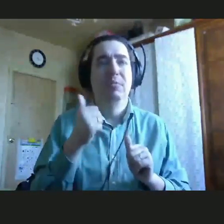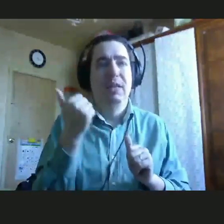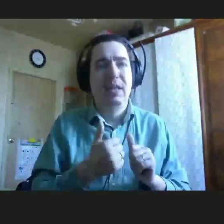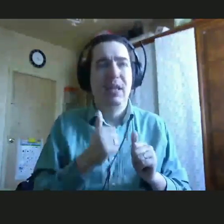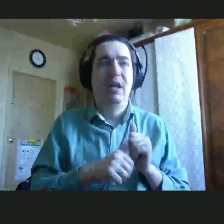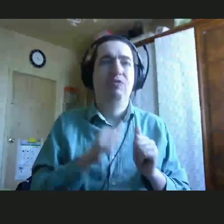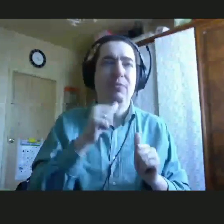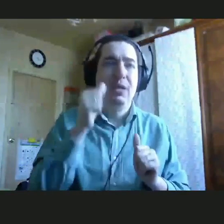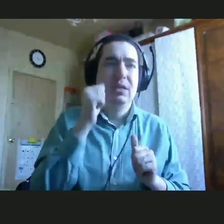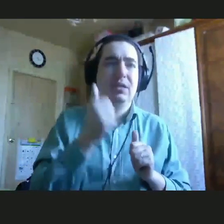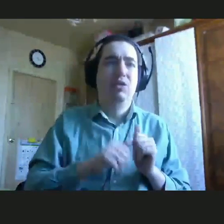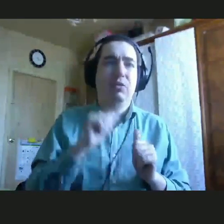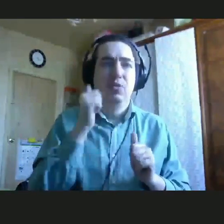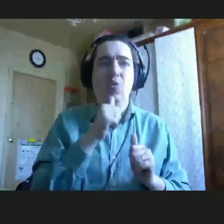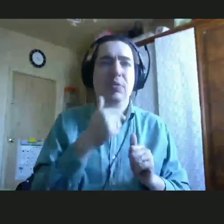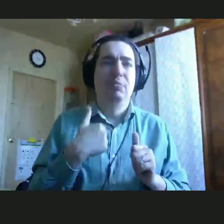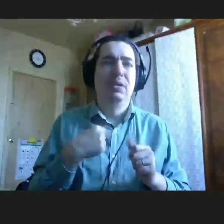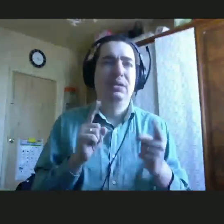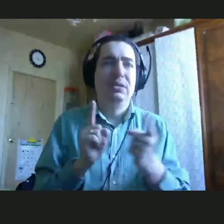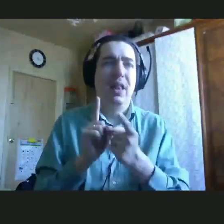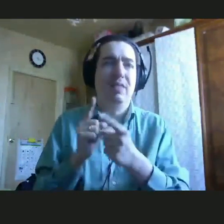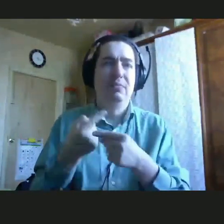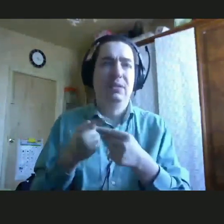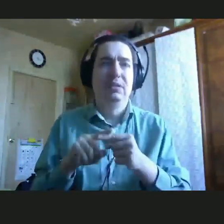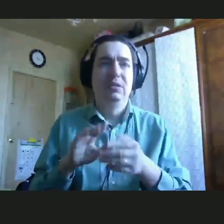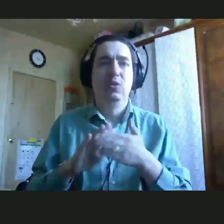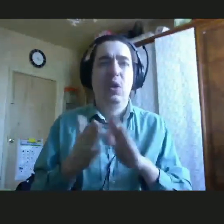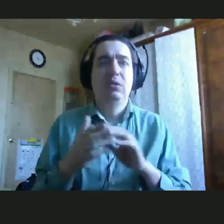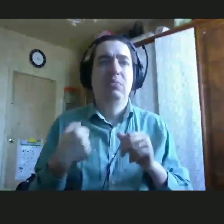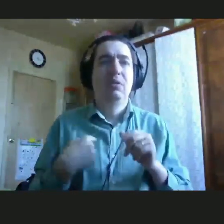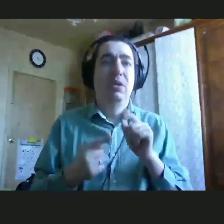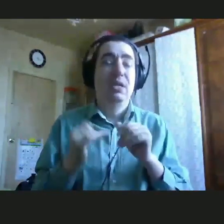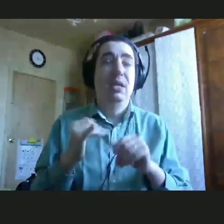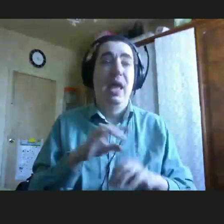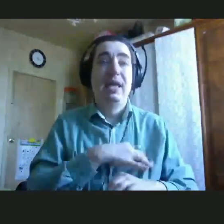ситуацией, с которой они сталкиваются, уровень их стресса начинает зашкаливать.